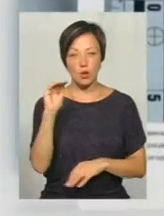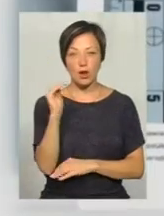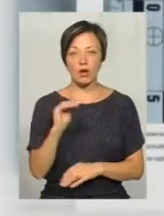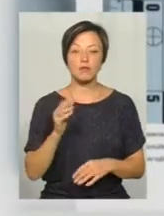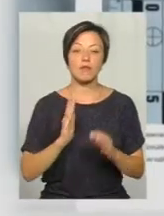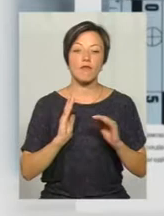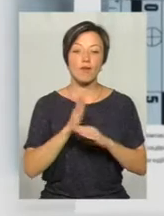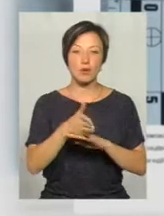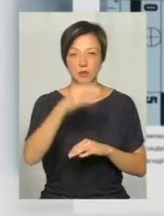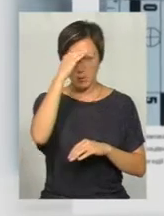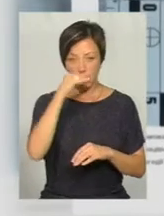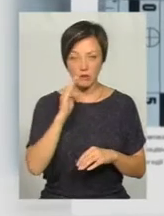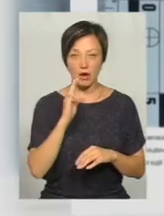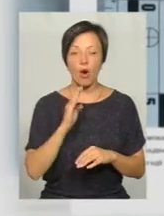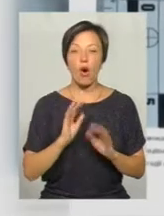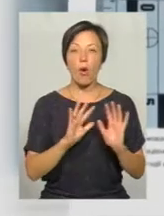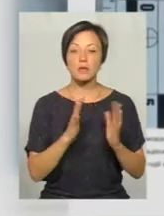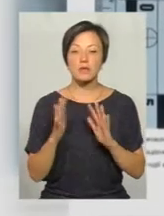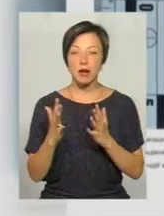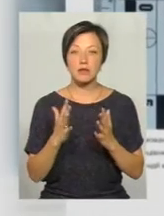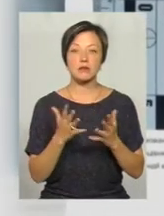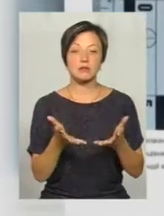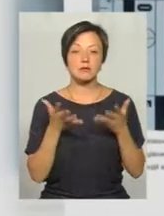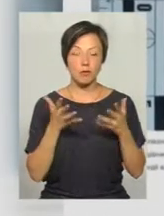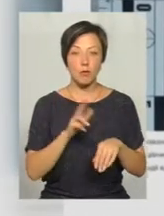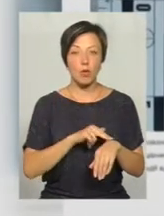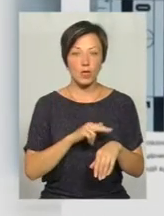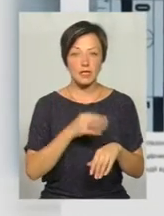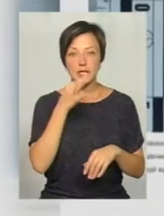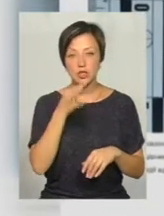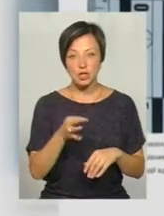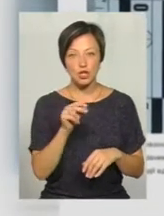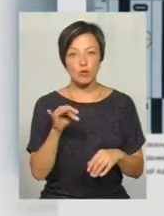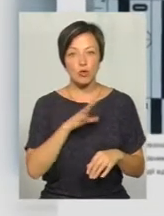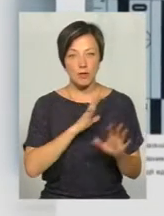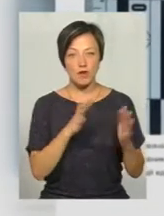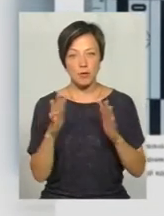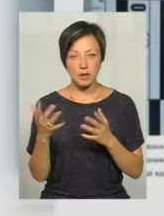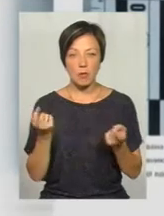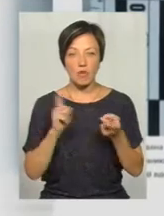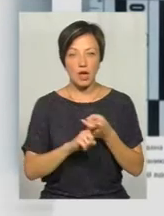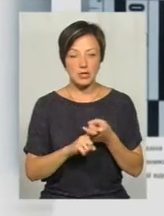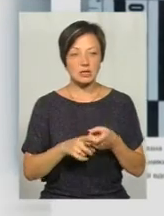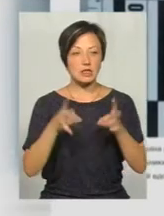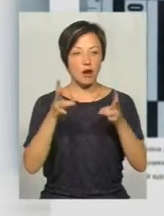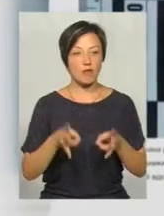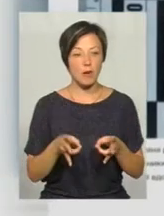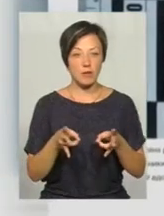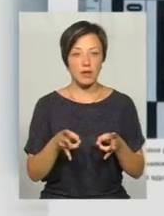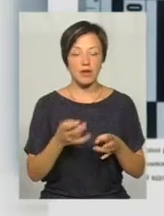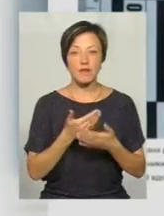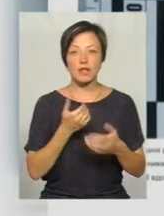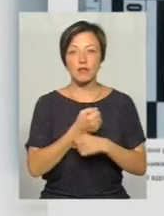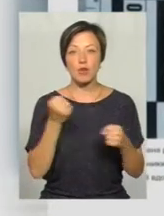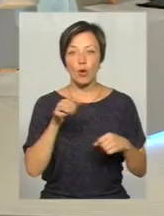батька. Обставини пригоди ще з'ясовують у Нацполіції. Скажіть, пані Світлану, а чи були випадки пов'язані із травмами від